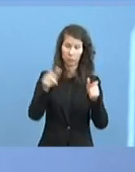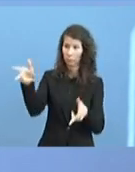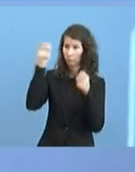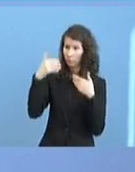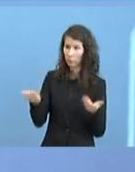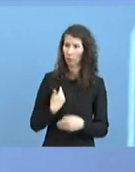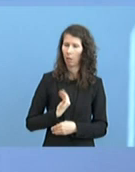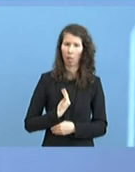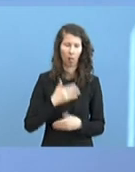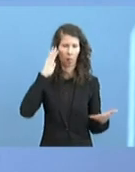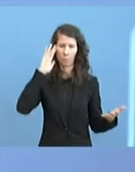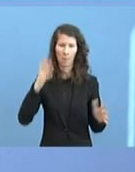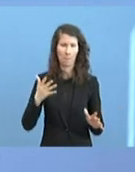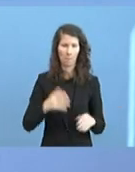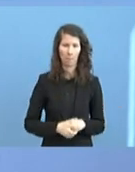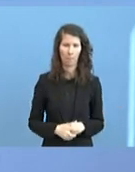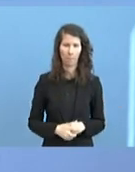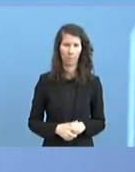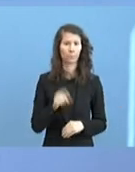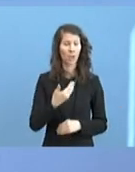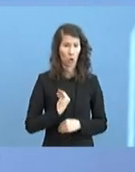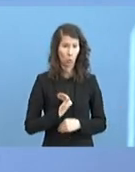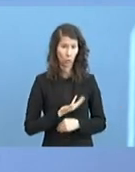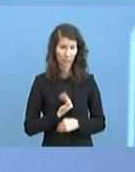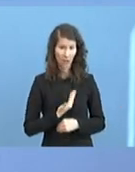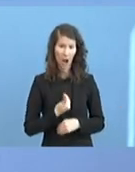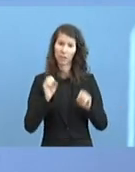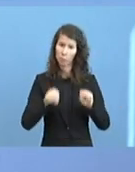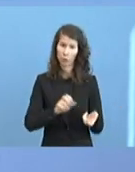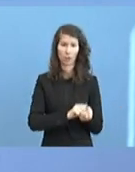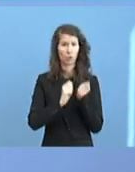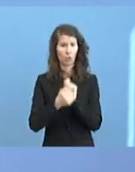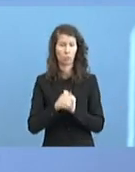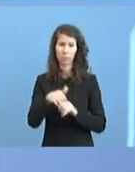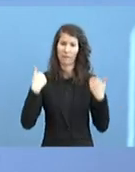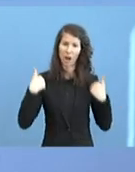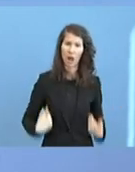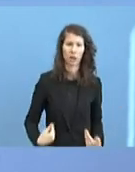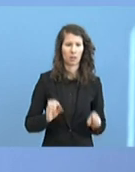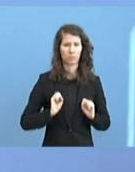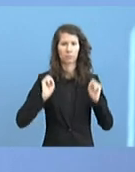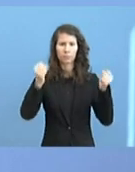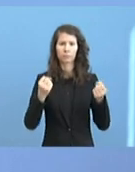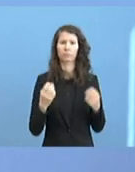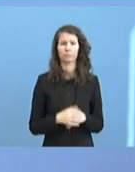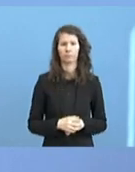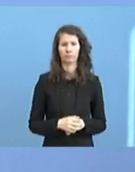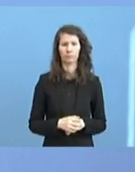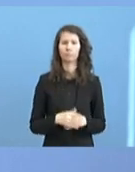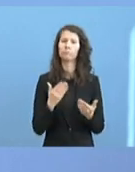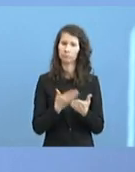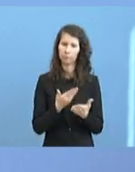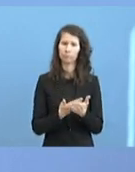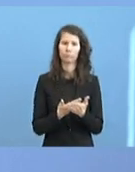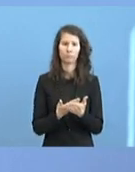unterschiedlicher Weise dann in Taten oder Handlungen umsetzen. Und insofern ist das ein